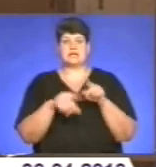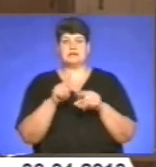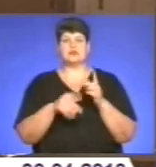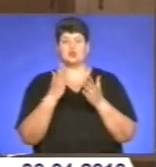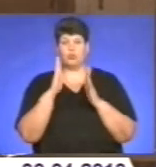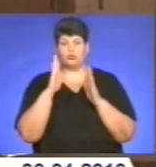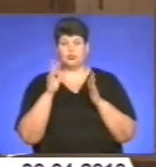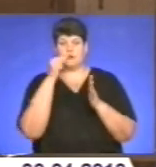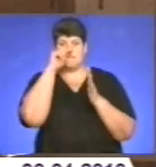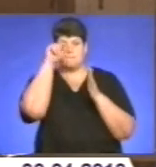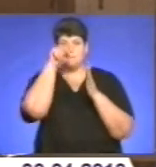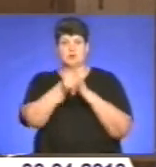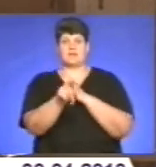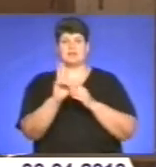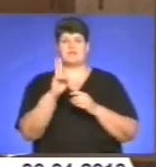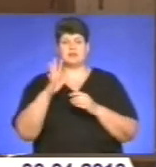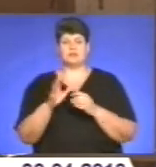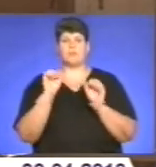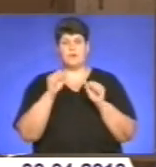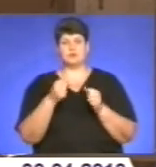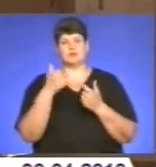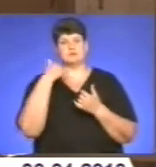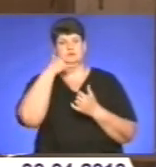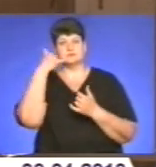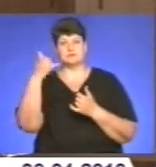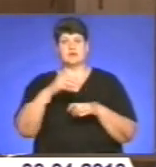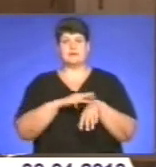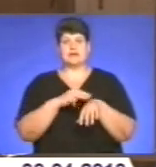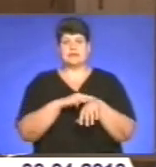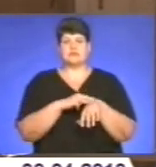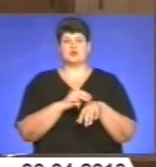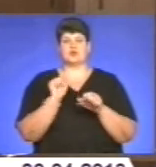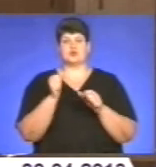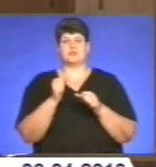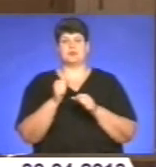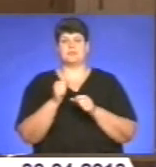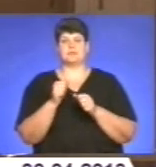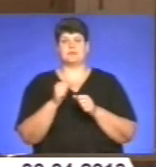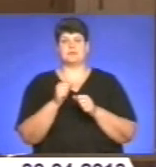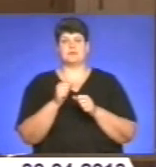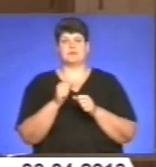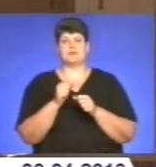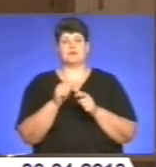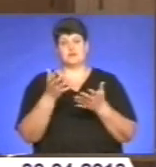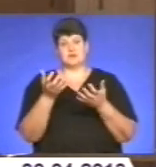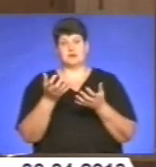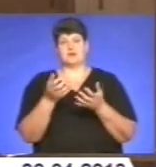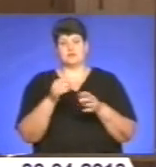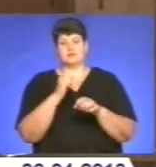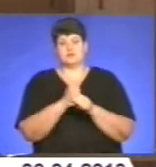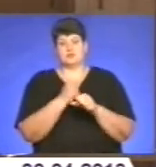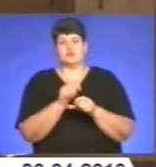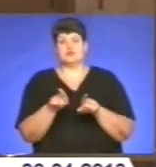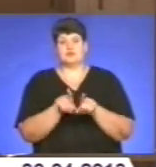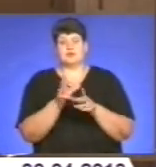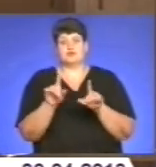відбудеться проникнення, своєчасно повідомити міліцію, для того, щоб виїхали і вжили упереджені оперативні заходи, щоб